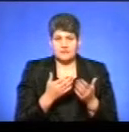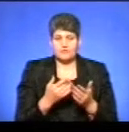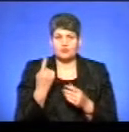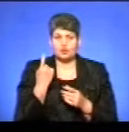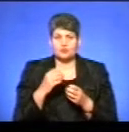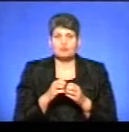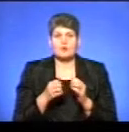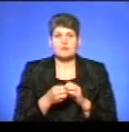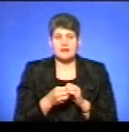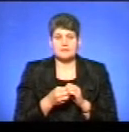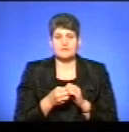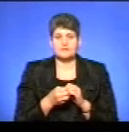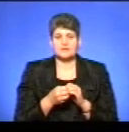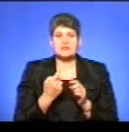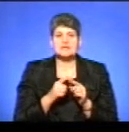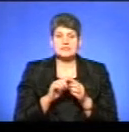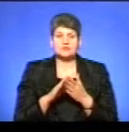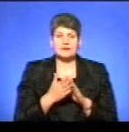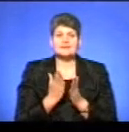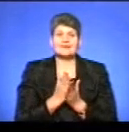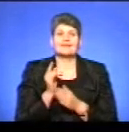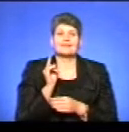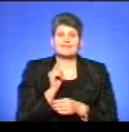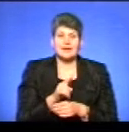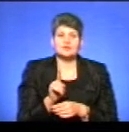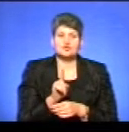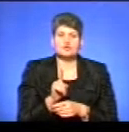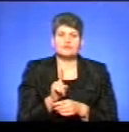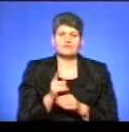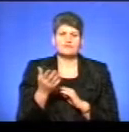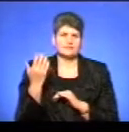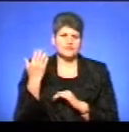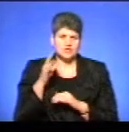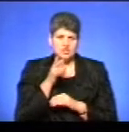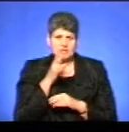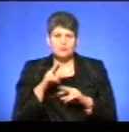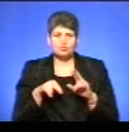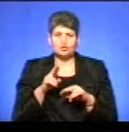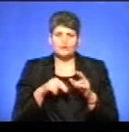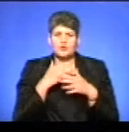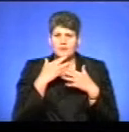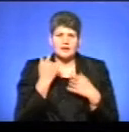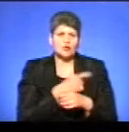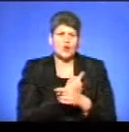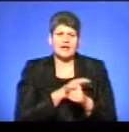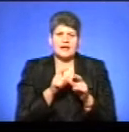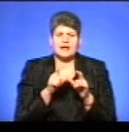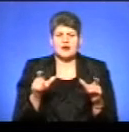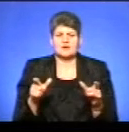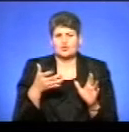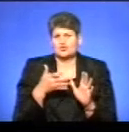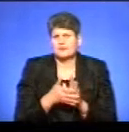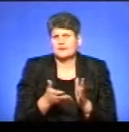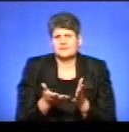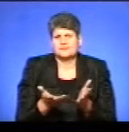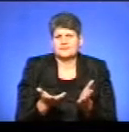Одною з проблем такої ситуації є те, що в свій час побудовано багато лікарень, розумієте, які вони